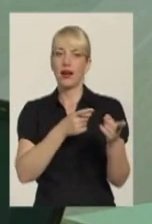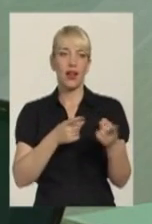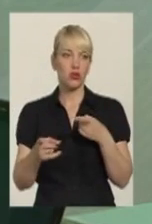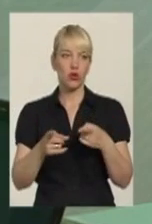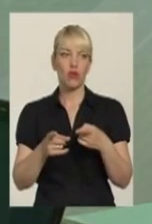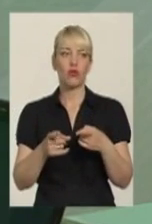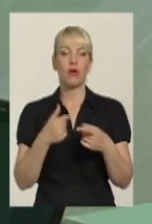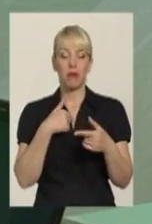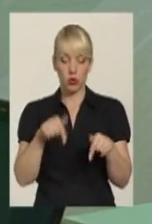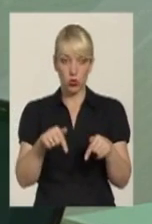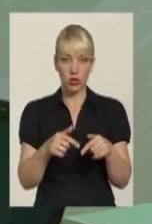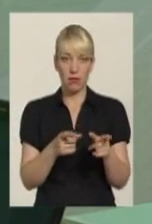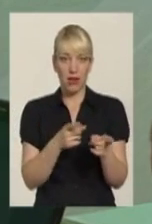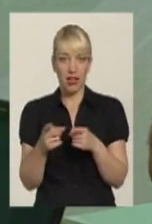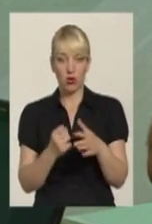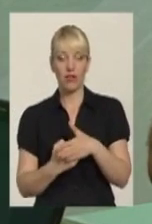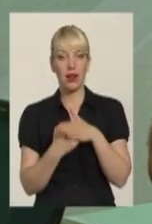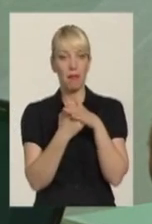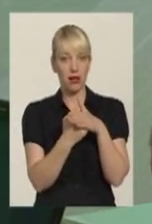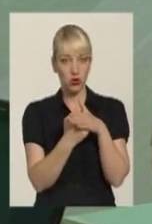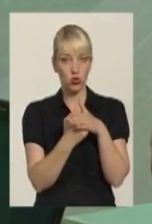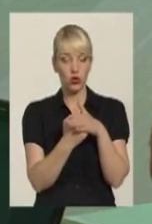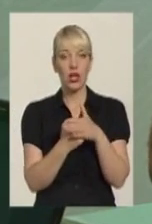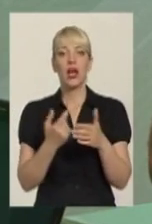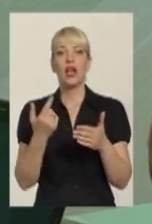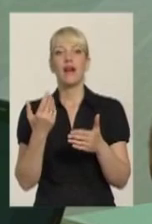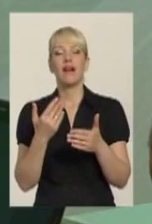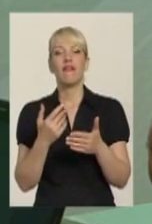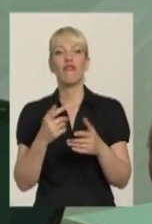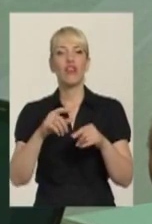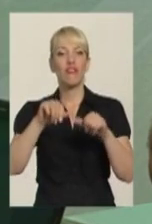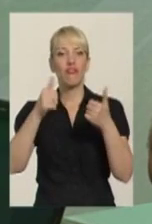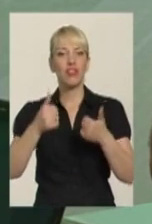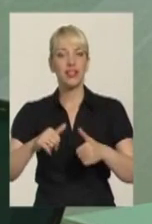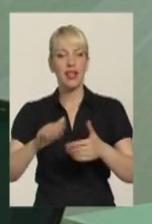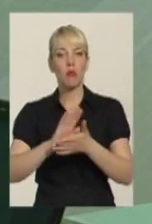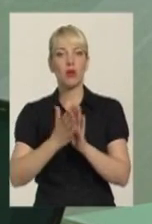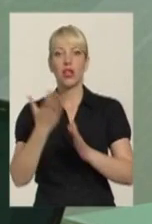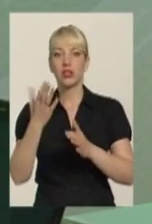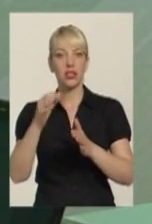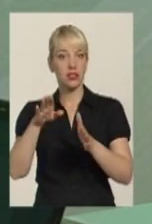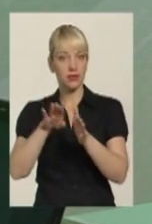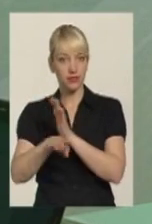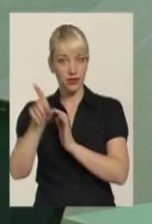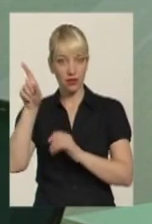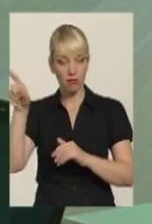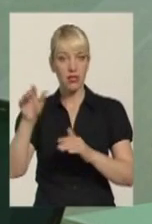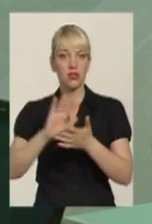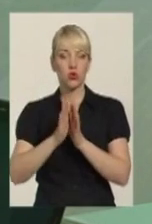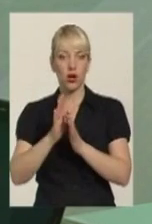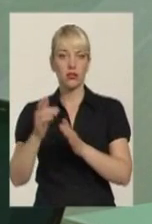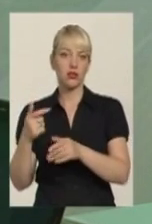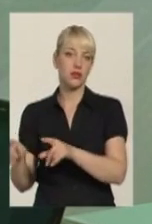тут ми базу подготовили в виде меморандума. Якщо вдруг обостряться ситуація при фронтових зонах, то